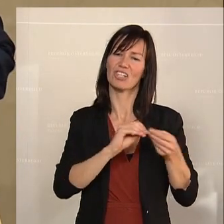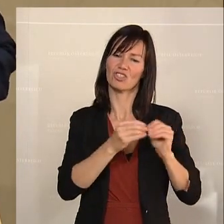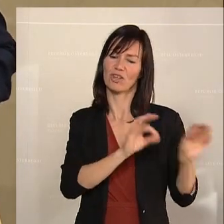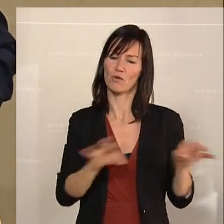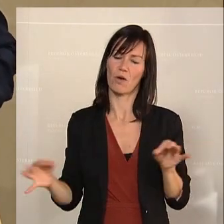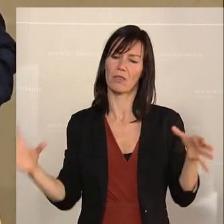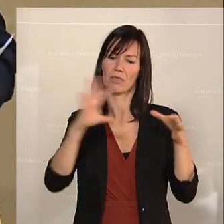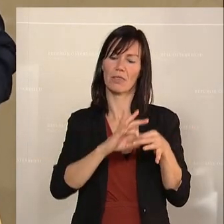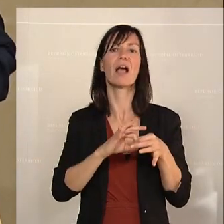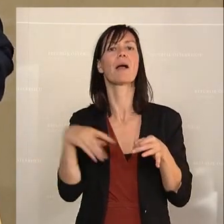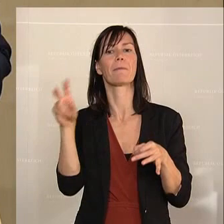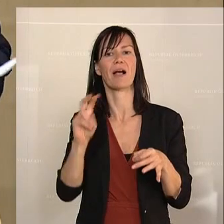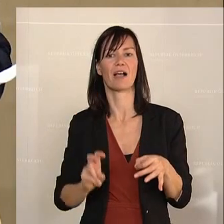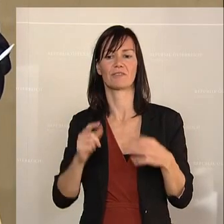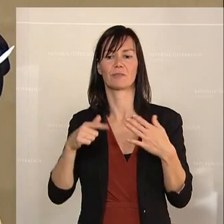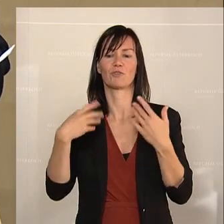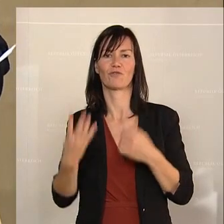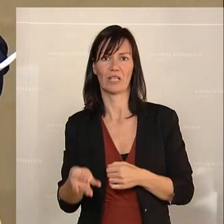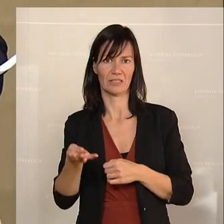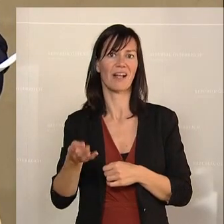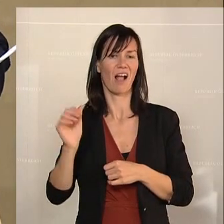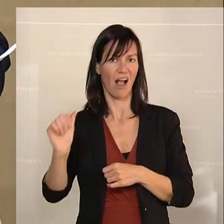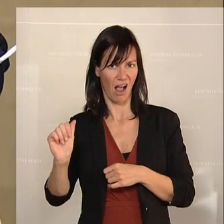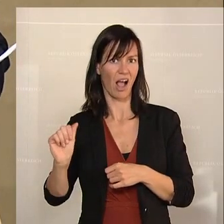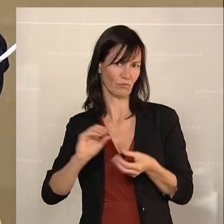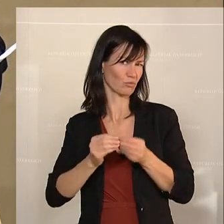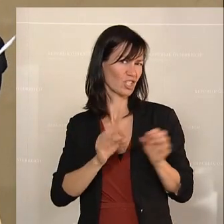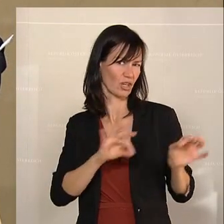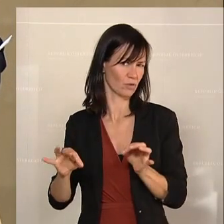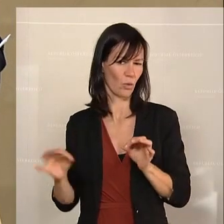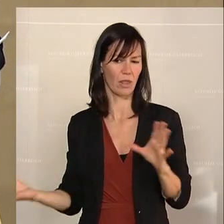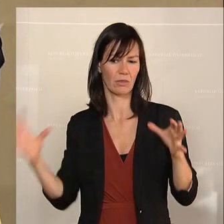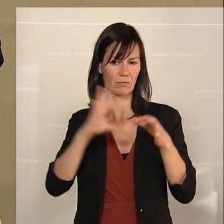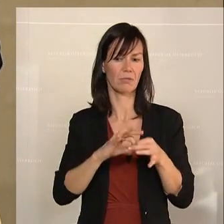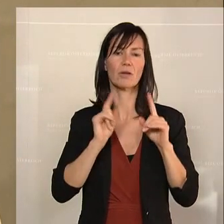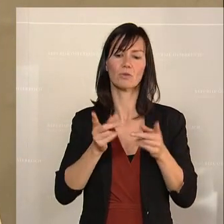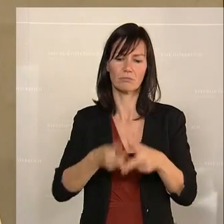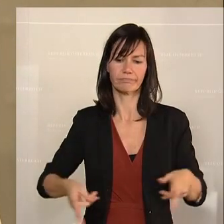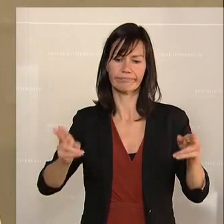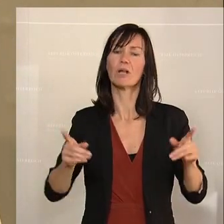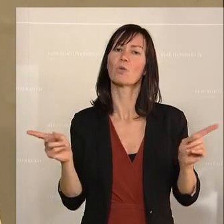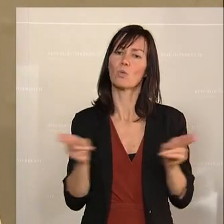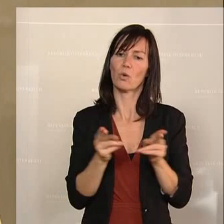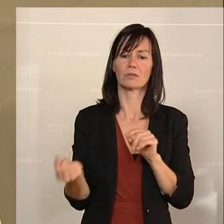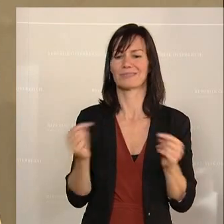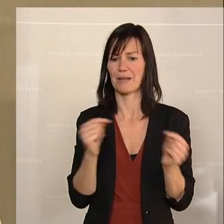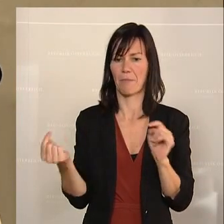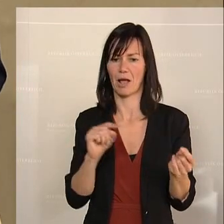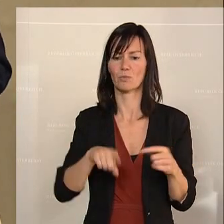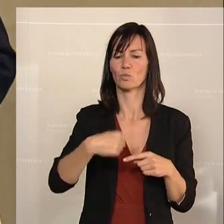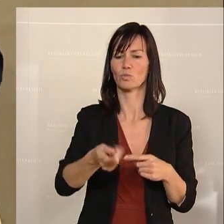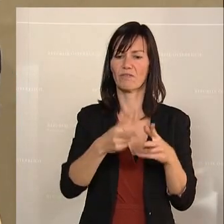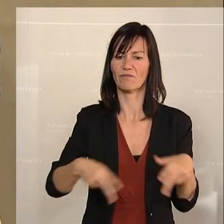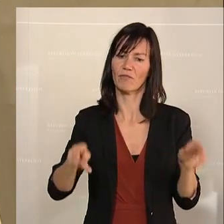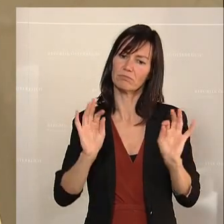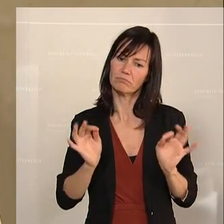§ 47a Geschäftsordnung des Nationalrates verlangt, über diesen Frist-Setzungsantrag eine kurze Debatte durchzuführen und dann eine Frist